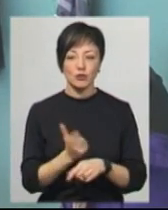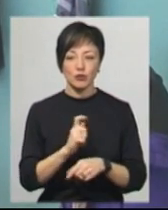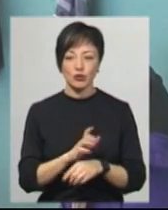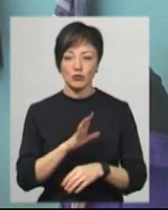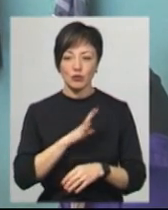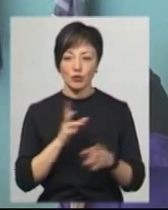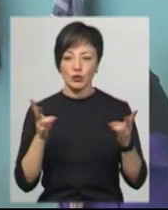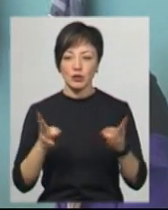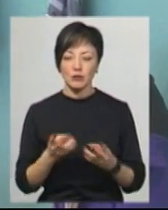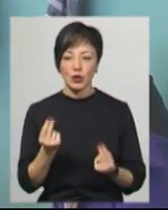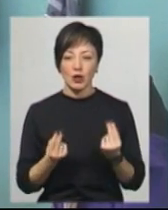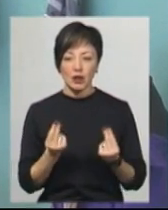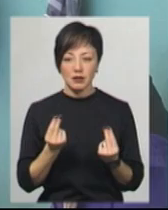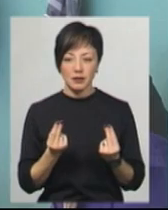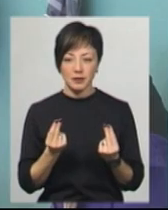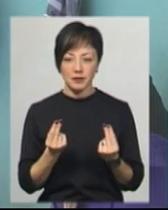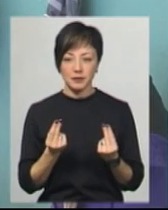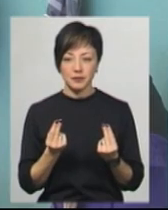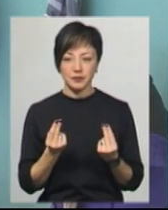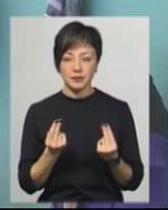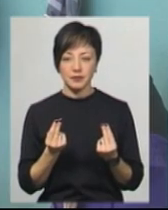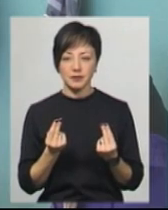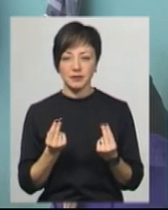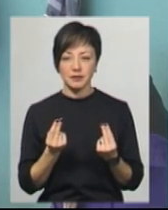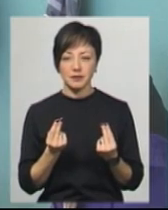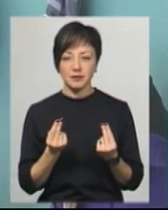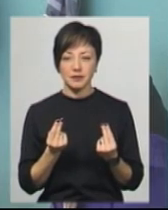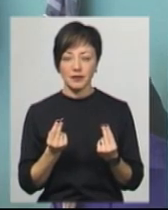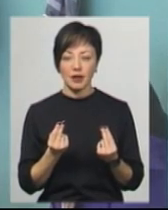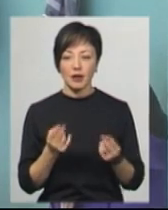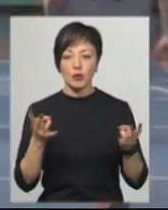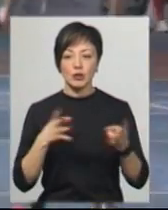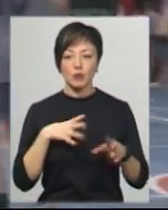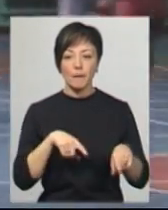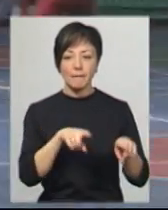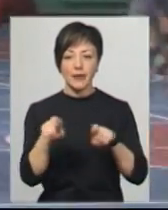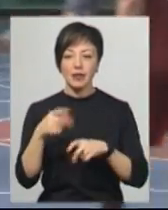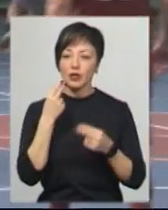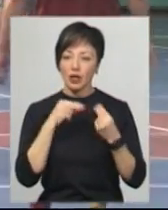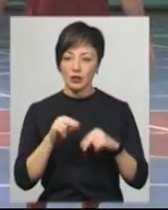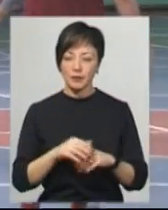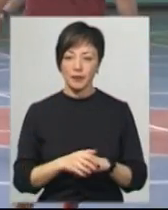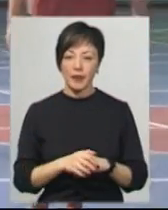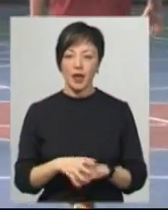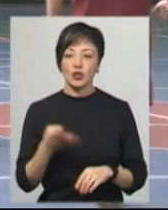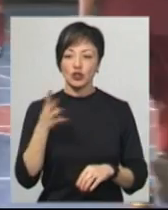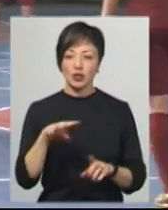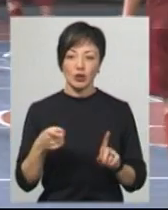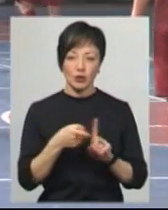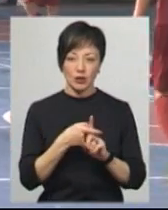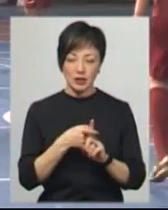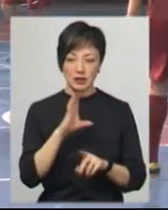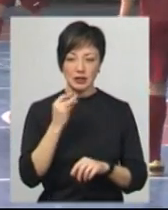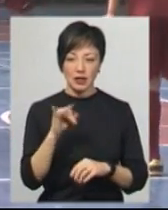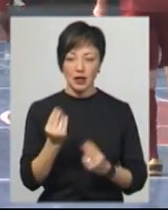потрібно було грати, скажімо так, і в обороні, захистній спортиві було бігати краще. Забив 4 голи Сергій Кортинський, він